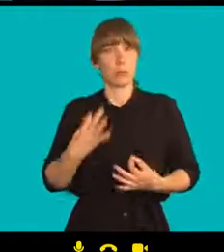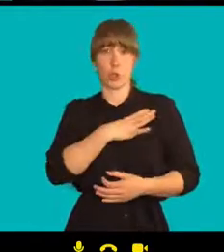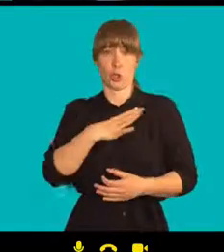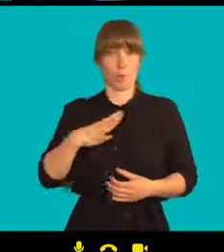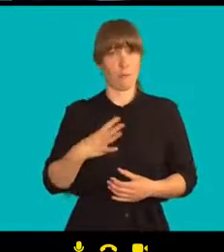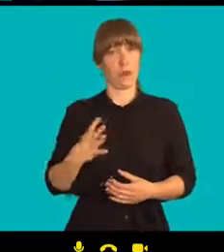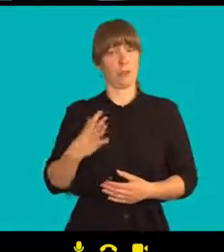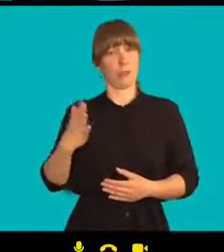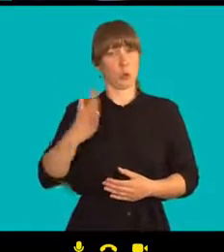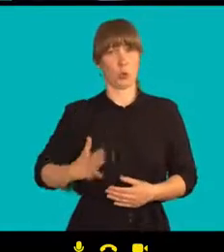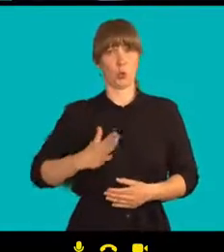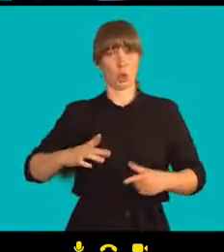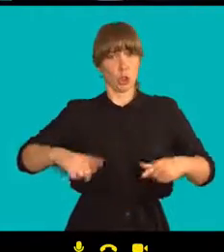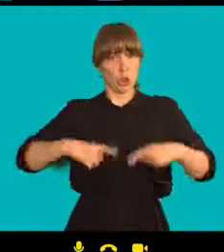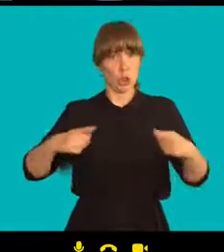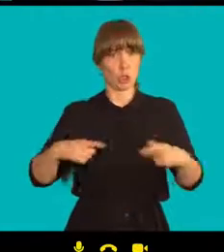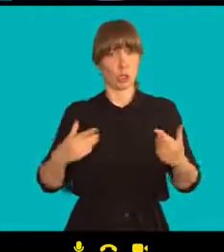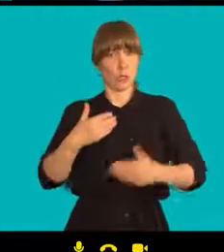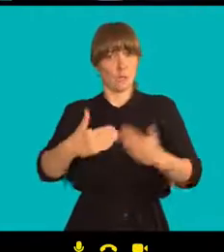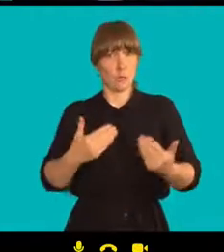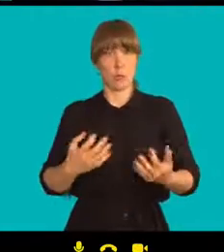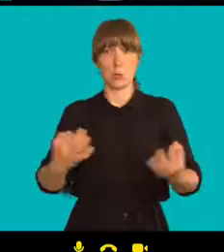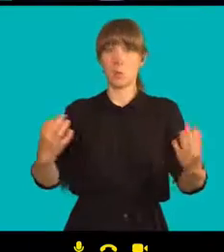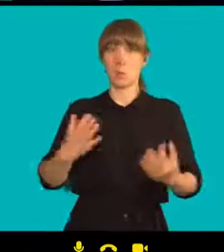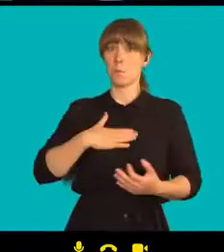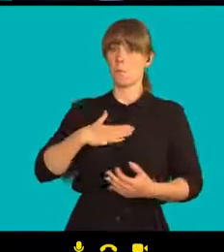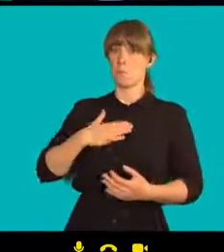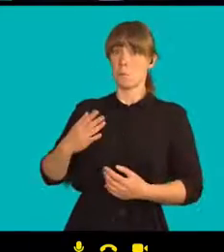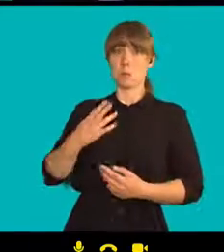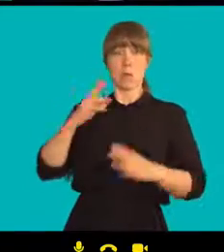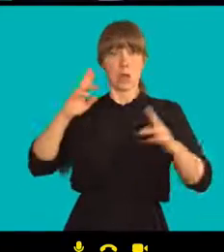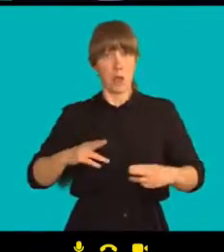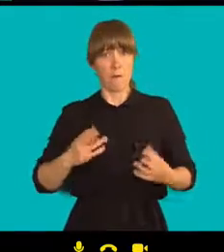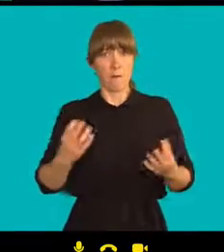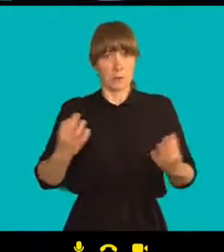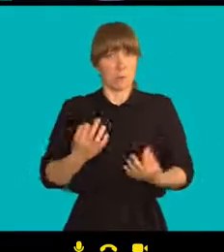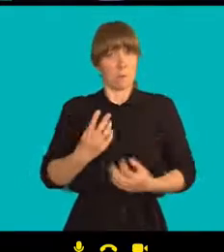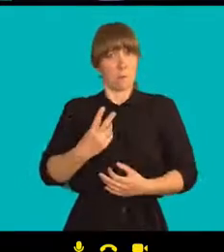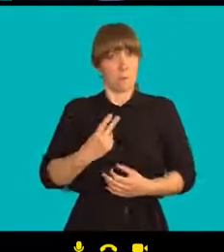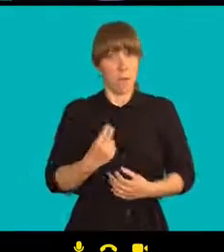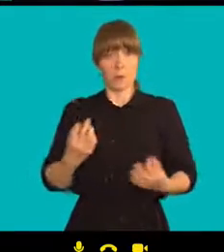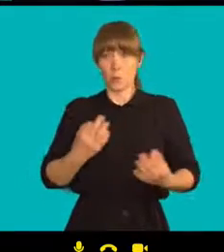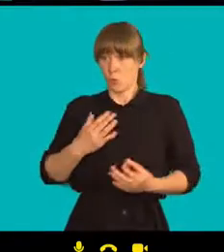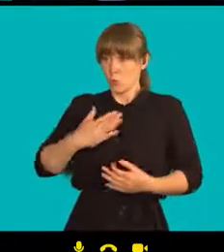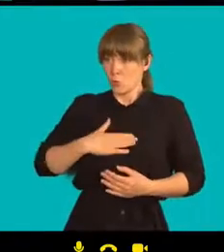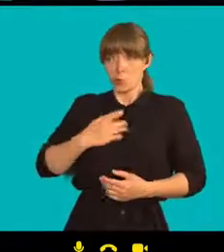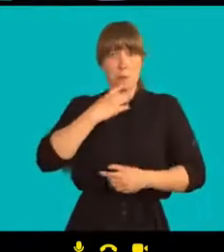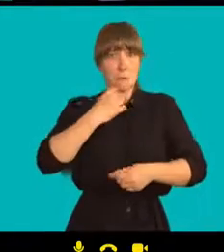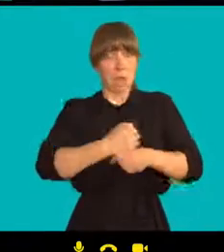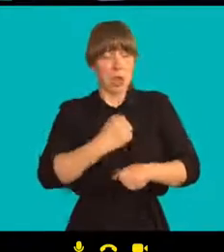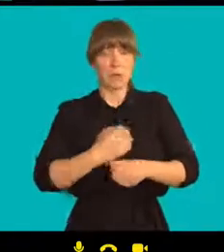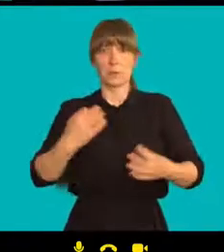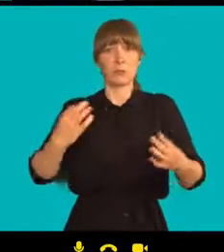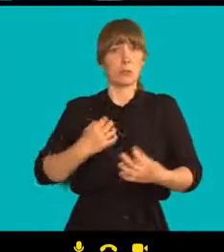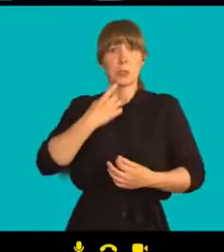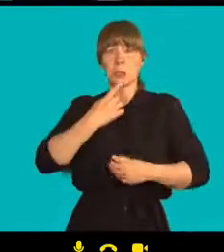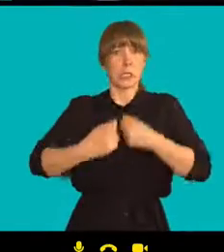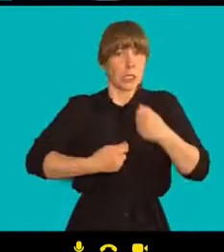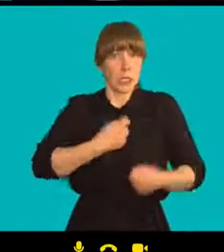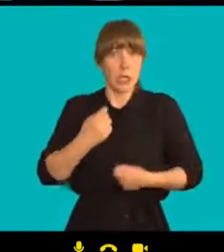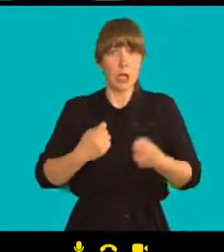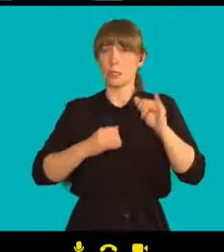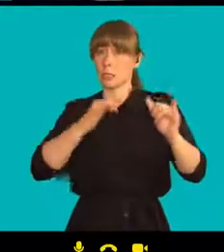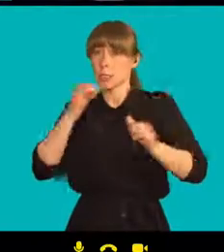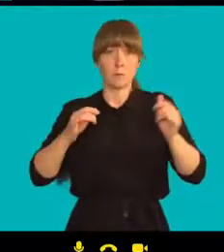důstojném životu, kde váš hlas něco znamená a kde si můžete o svém životě rozhodovat. Ne, že vám ho někdo bude diktovat,